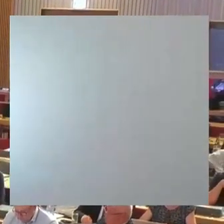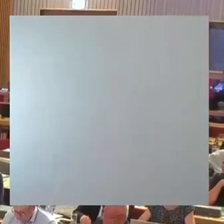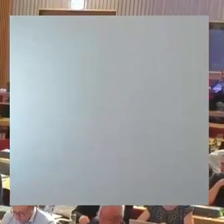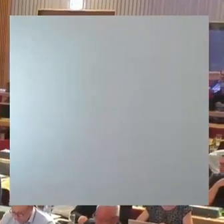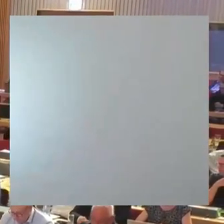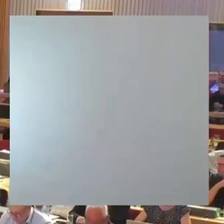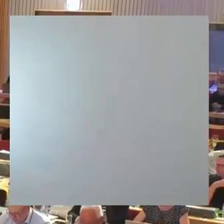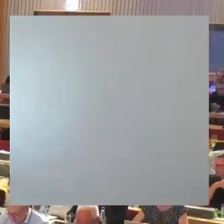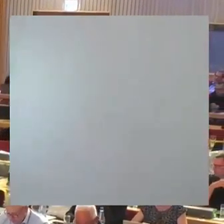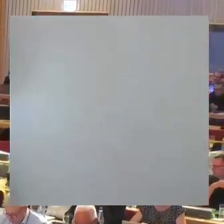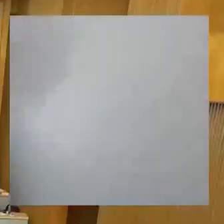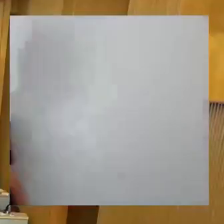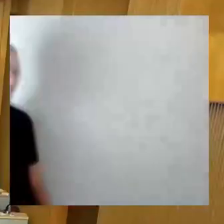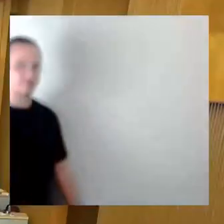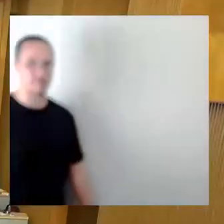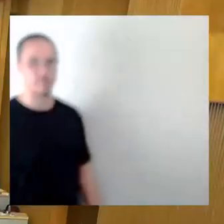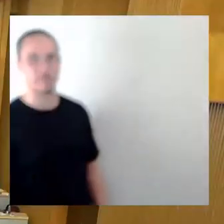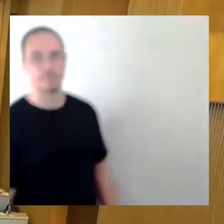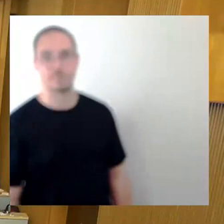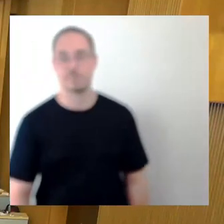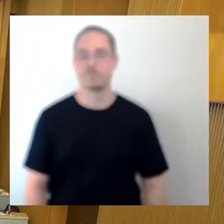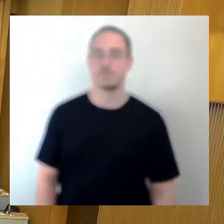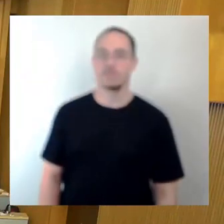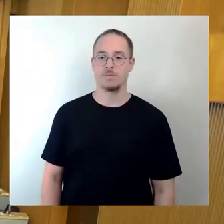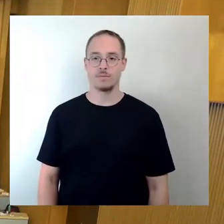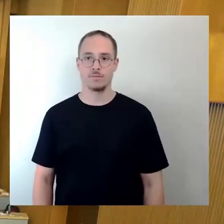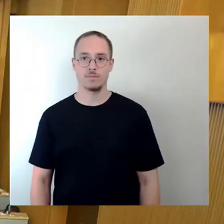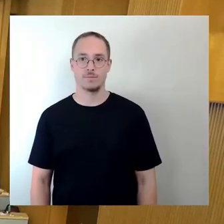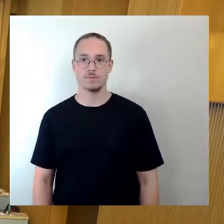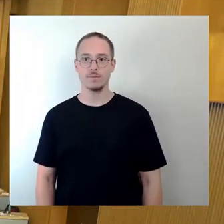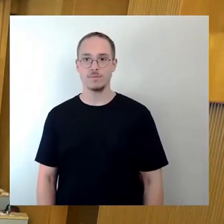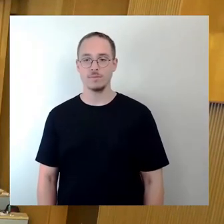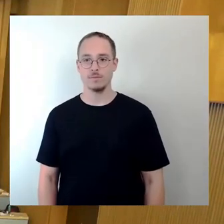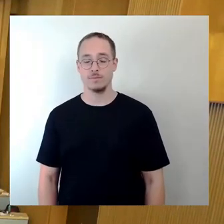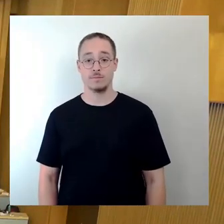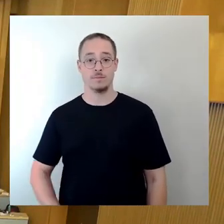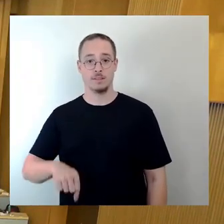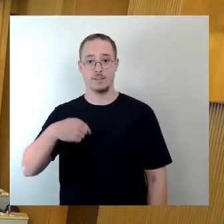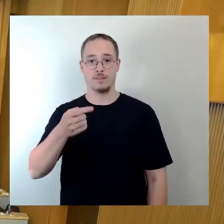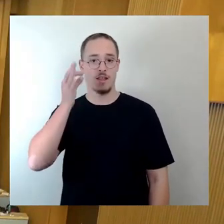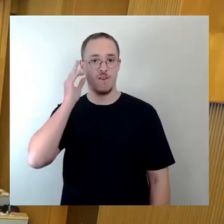So, dann machen wir weiter mit Frau Mühle und dann Jens Genschmer.